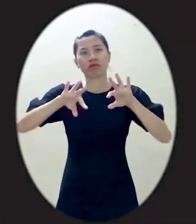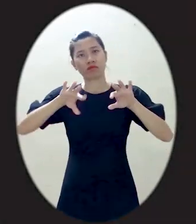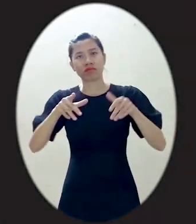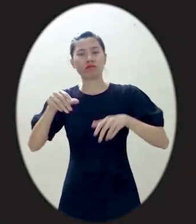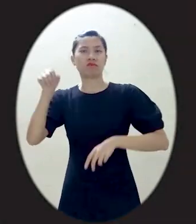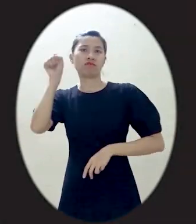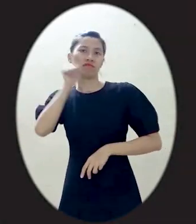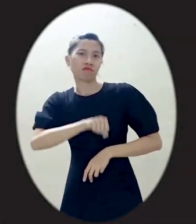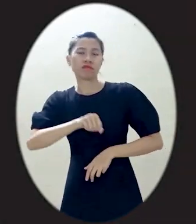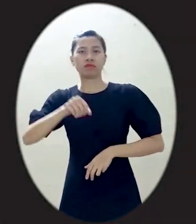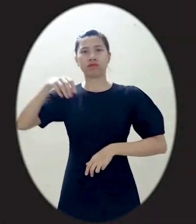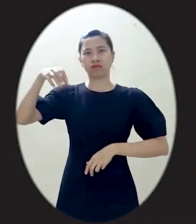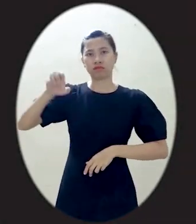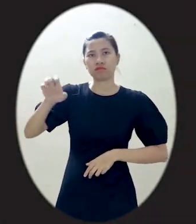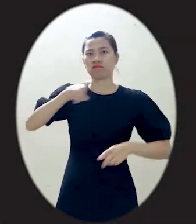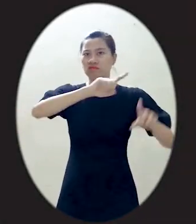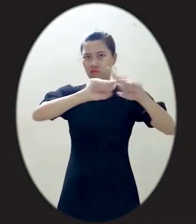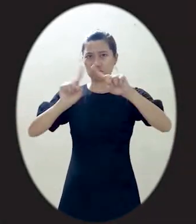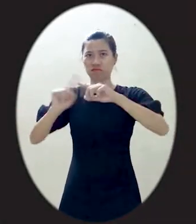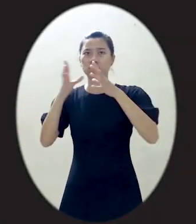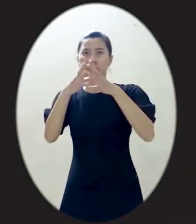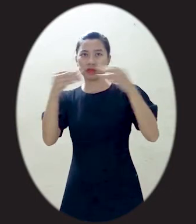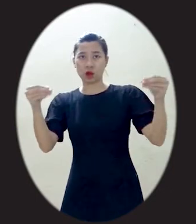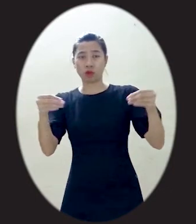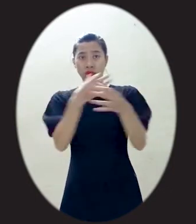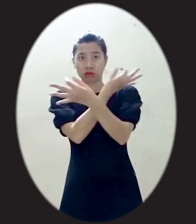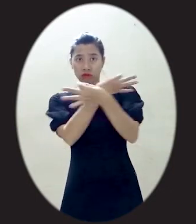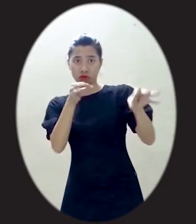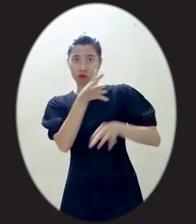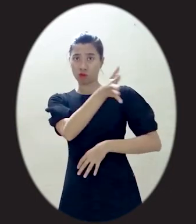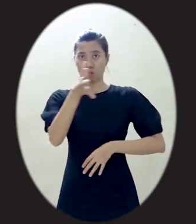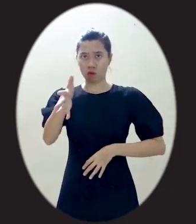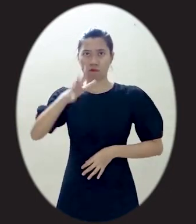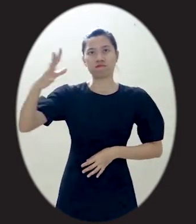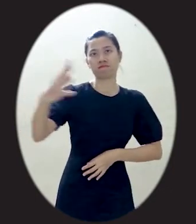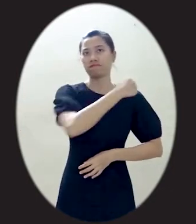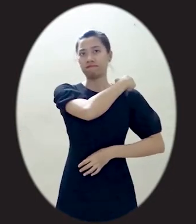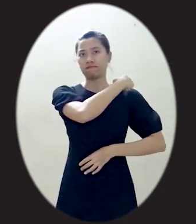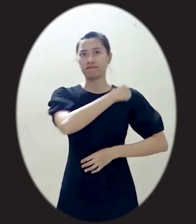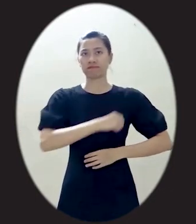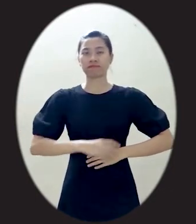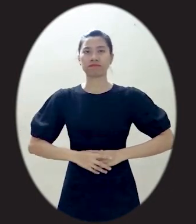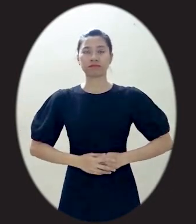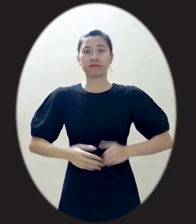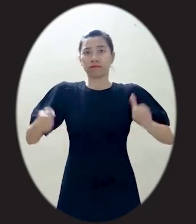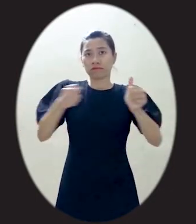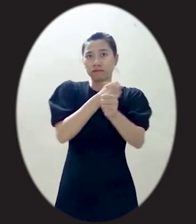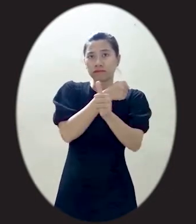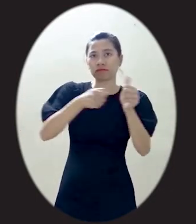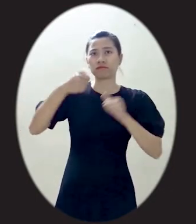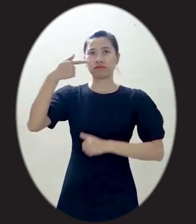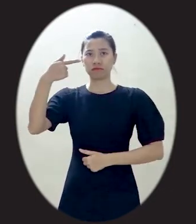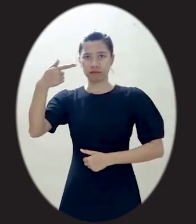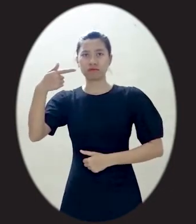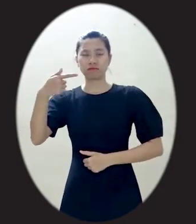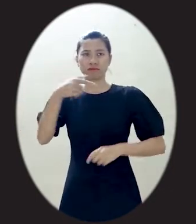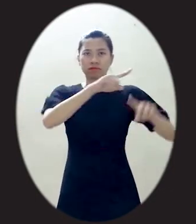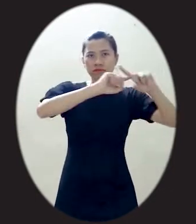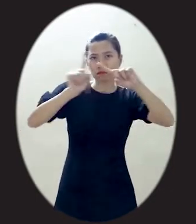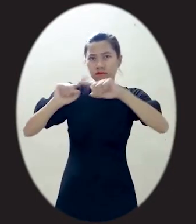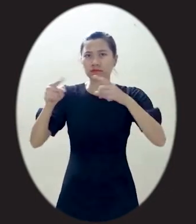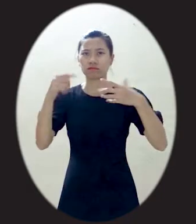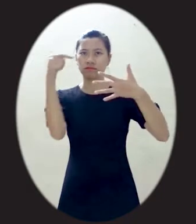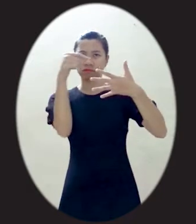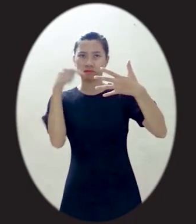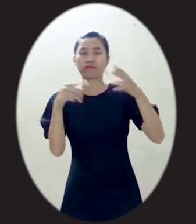Bạo lực giới diễn ra dưới nhiều hình thức bao gồm Bạo lực thể chất, bạo lực tinh thần, bạo lực tình dục và bạo lực